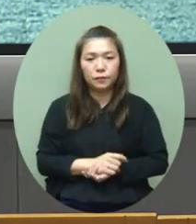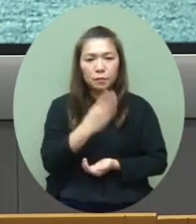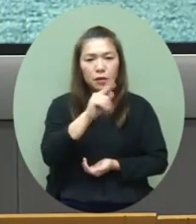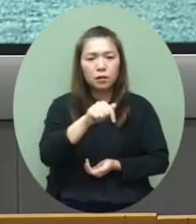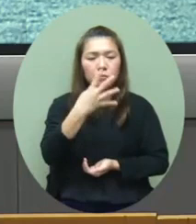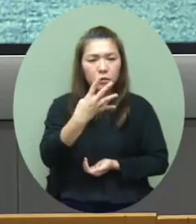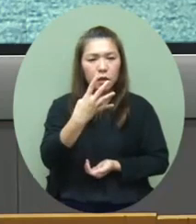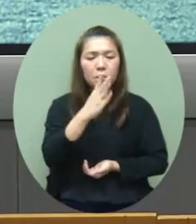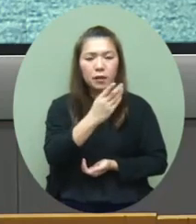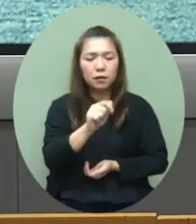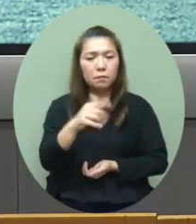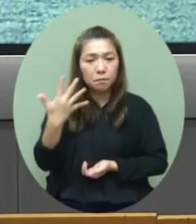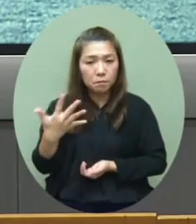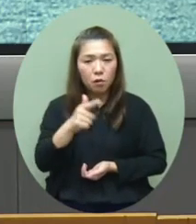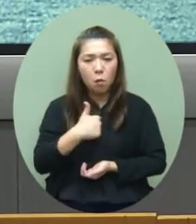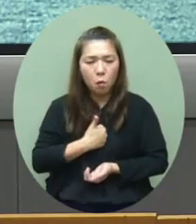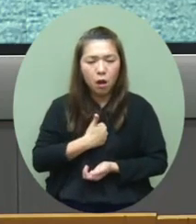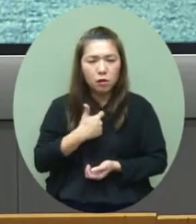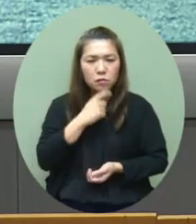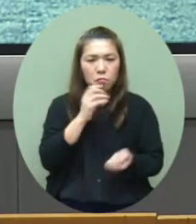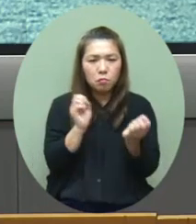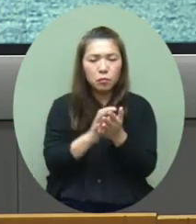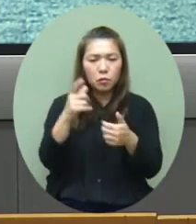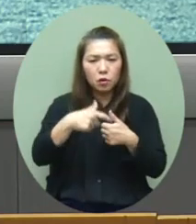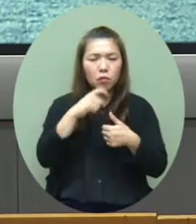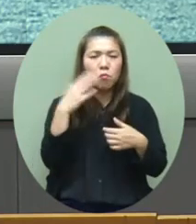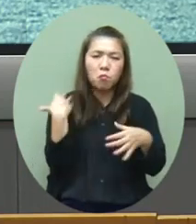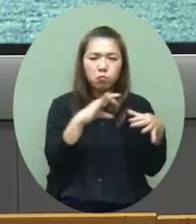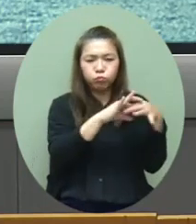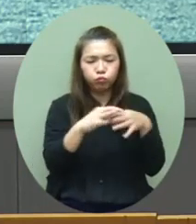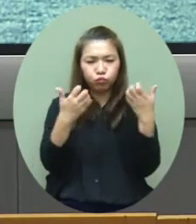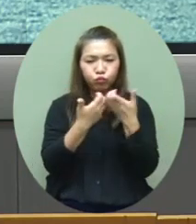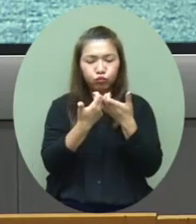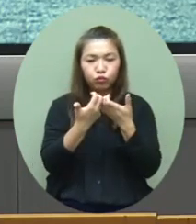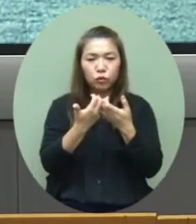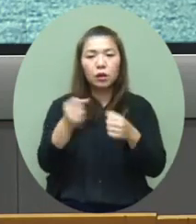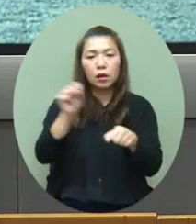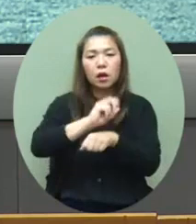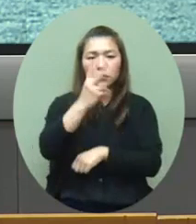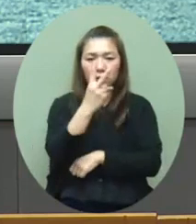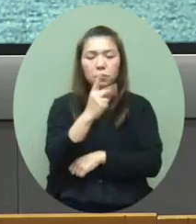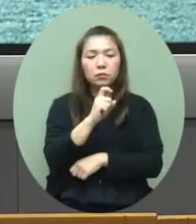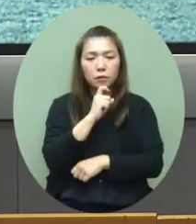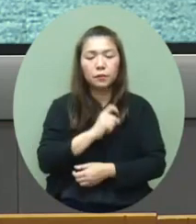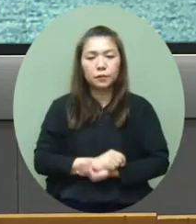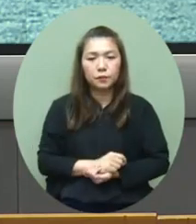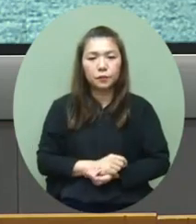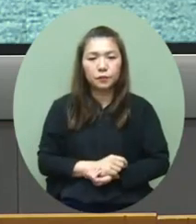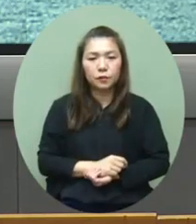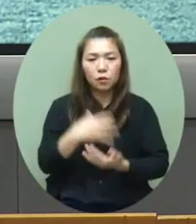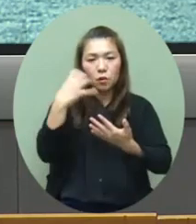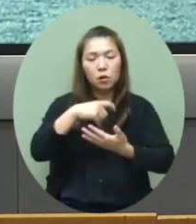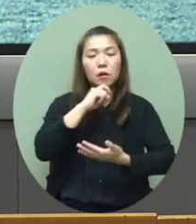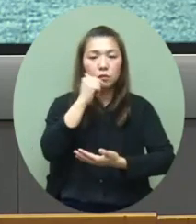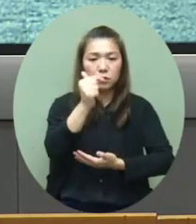B.45加上那些相关个案今天就有22个其中有10